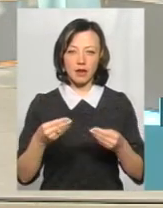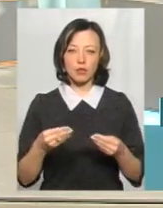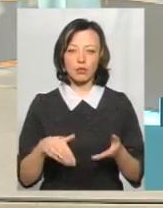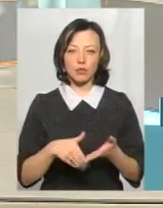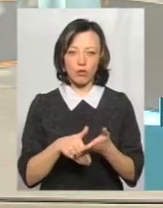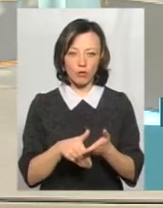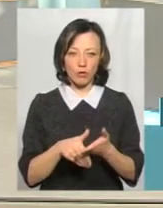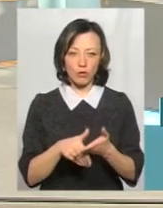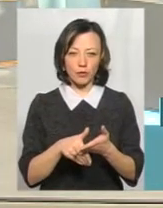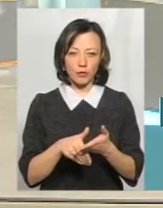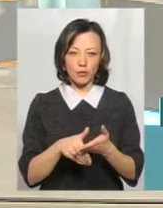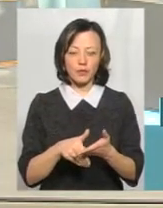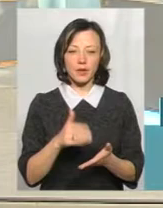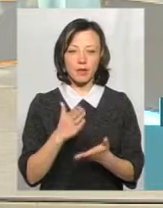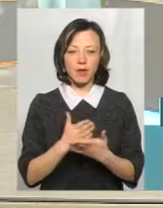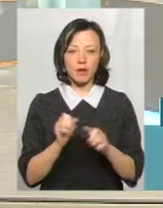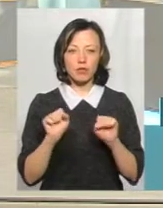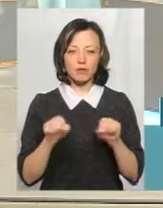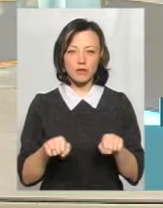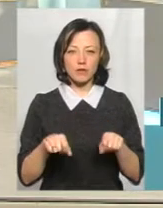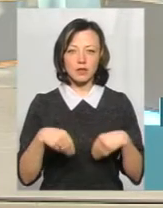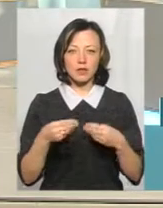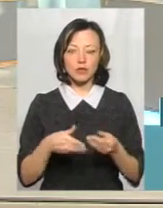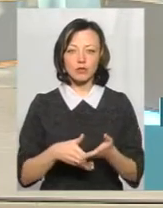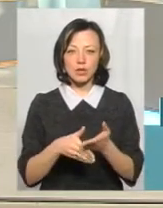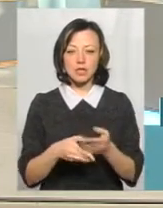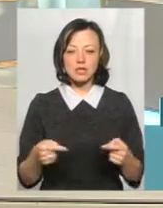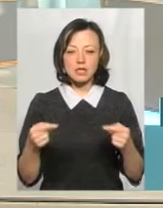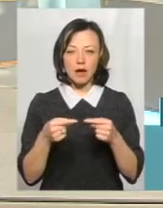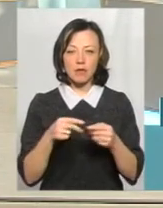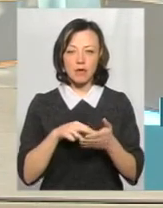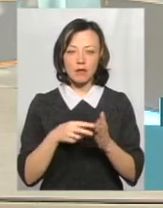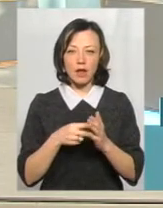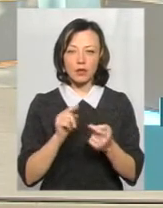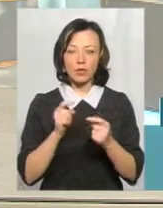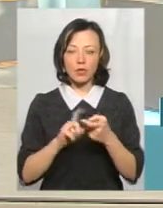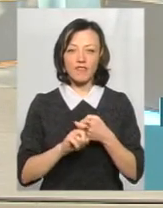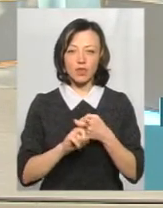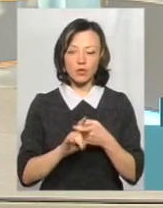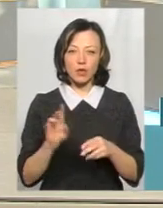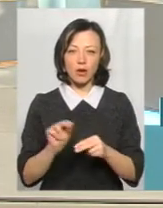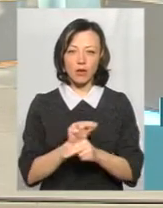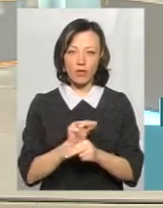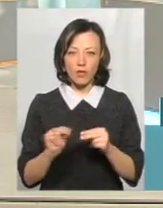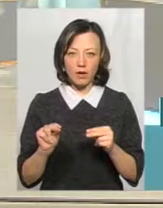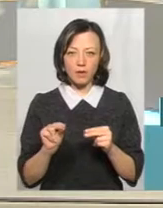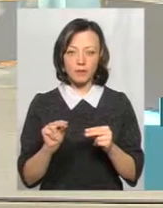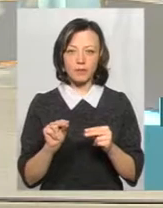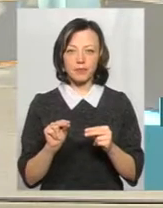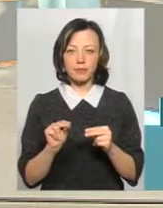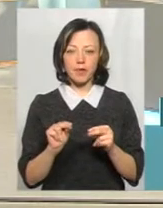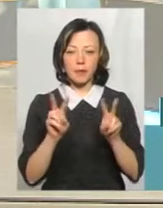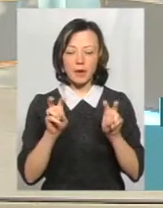допомогу, маємо можливість надати допомогу саме в плані противірусного лікування, прямої противірусної дії